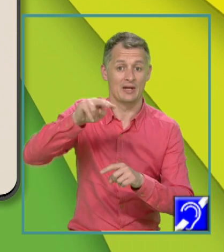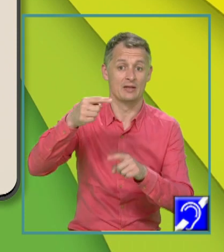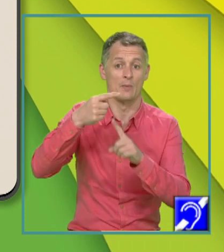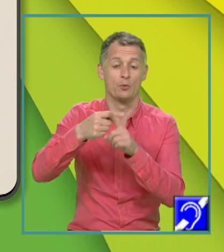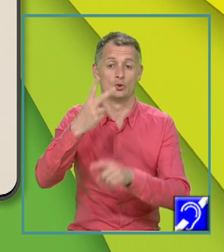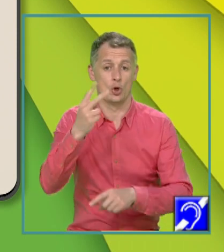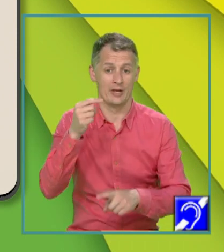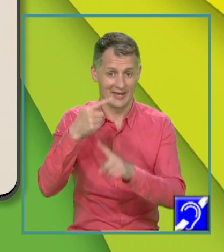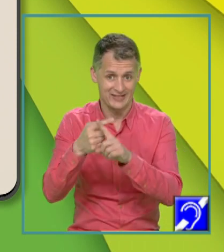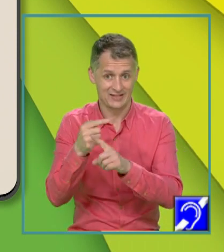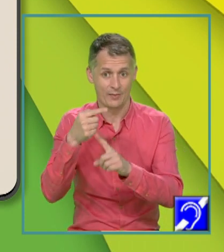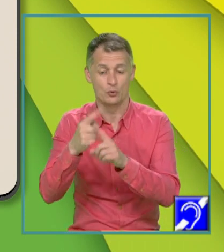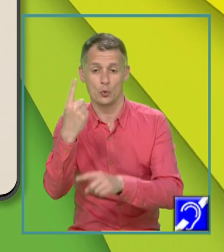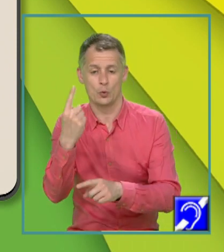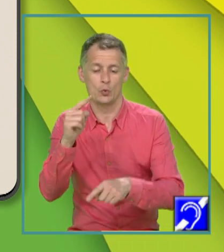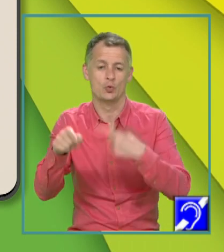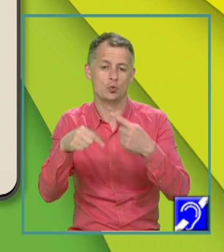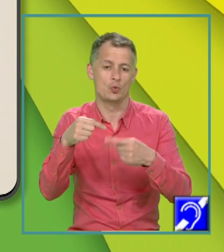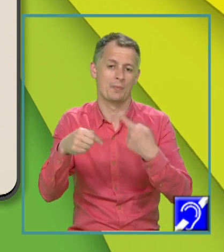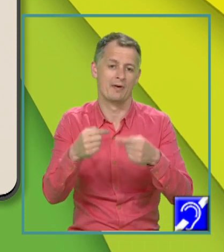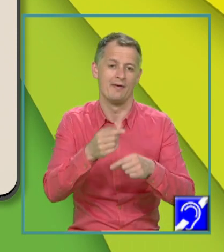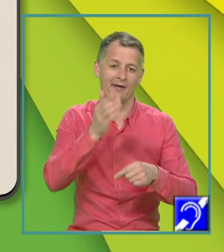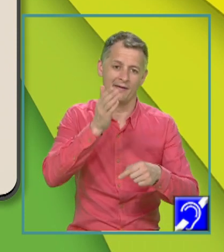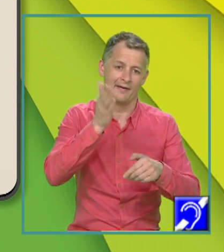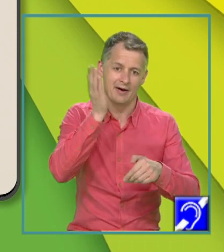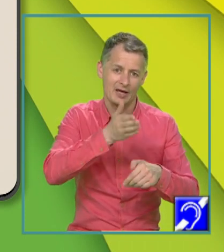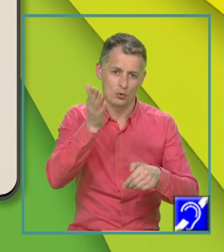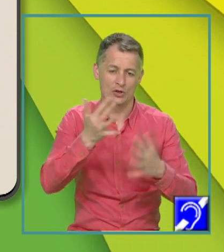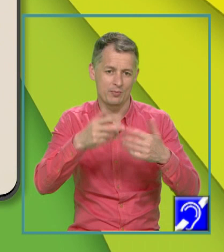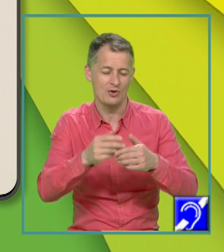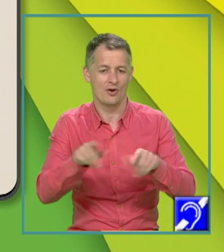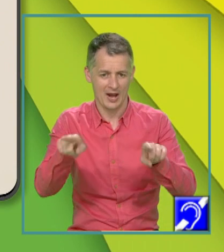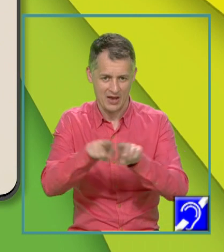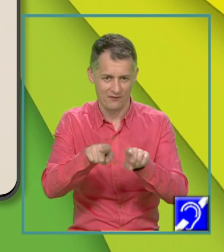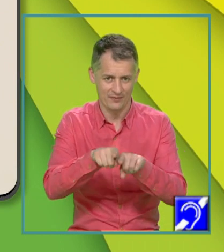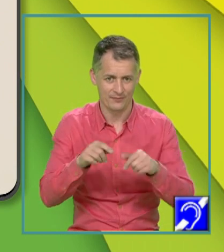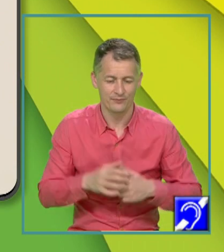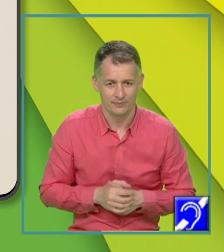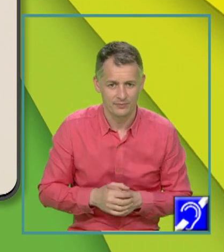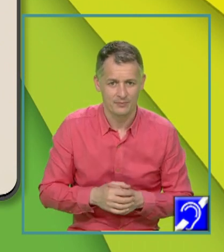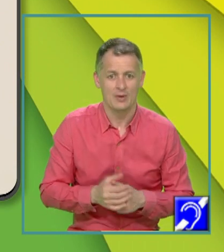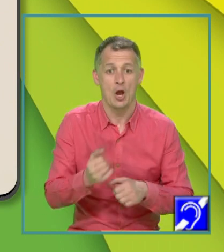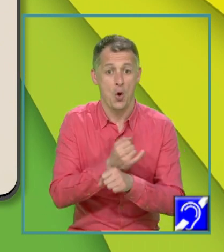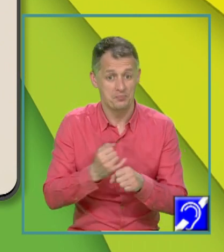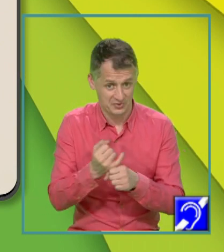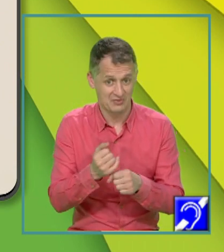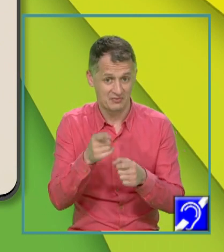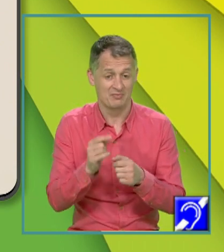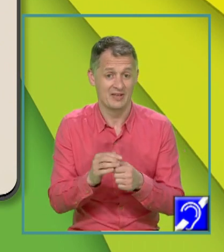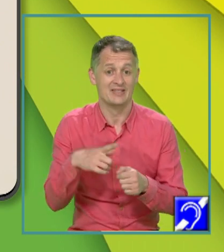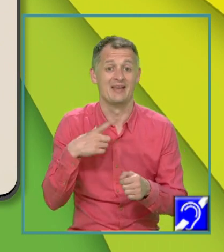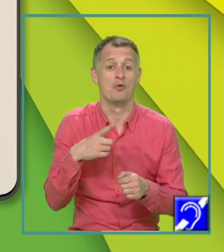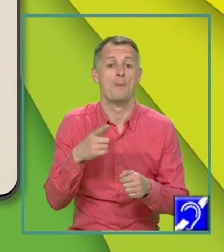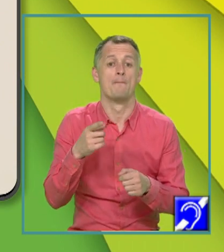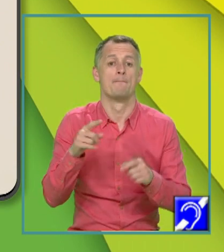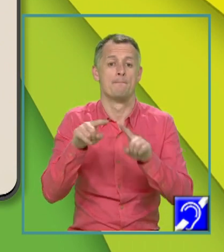aceasta după reducerea termenilor asemenea. În final, observ că x pătrat plus 2x plus 1 va fi un pătrat